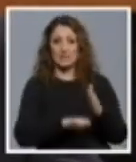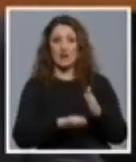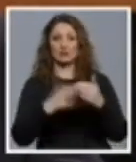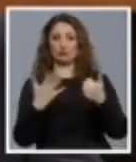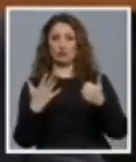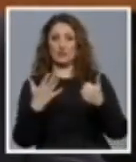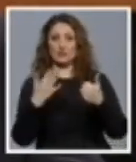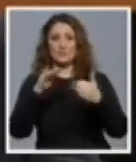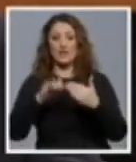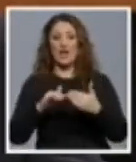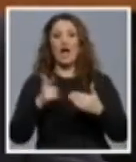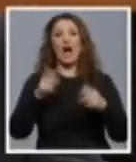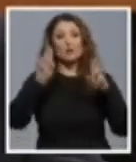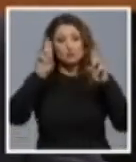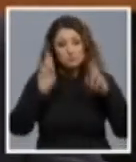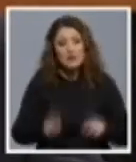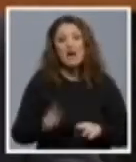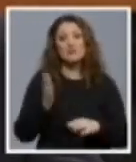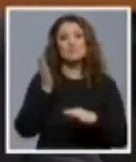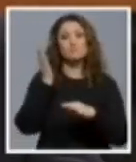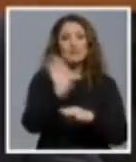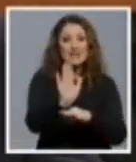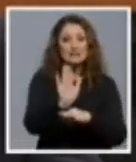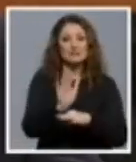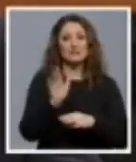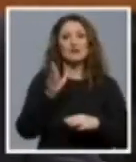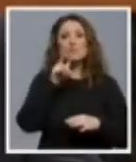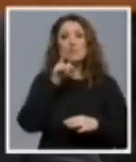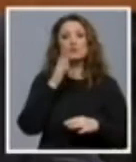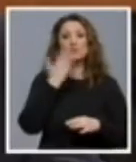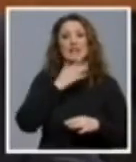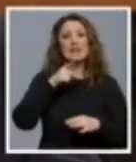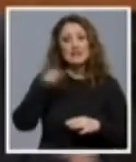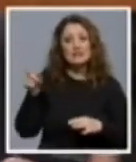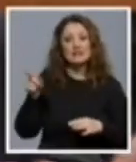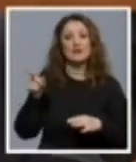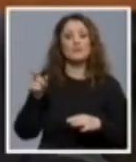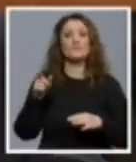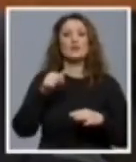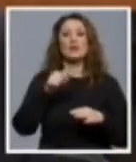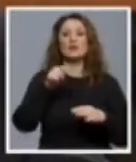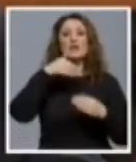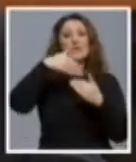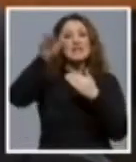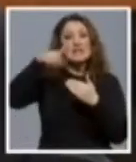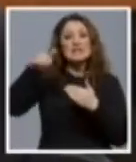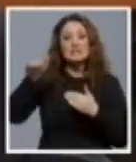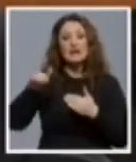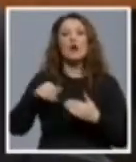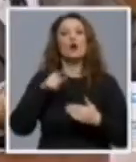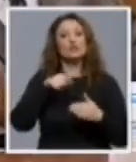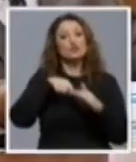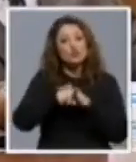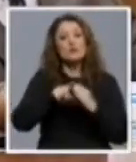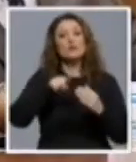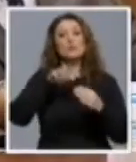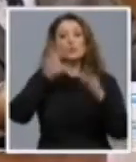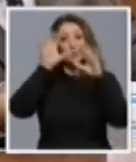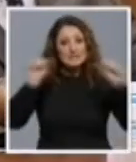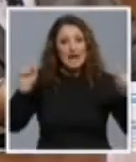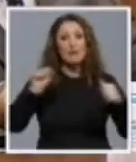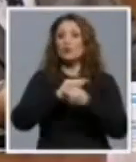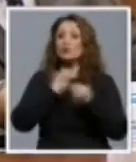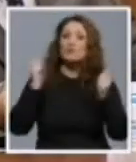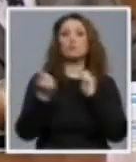pravi predstavnici Hrvata, Bosne i Hercegovine, isrednje Hrvatske u Hrvatske sabor, ono će se moći mijeniti politički milijer unutar Hrvatskog sabora i unutar